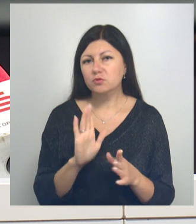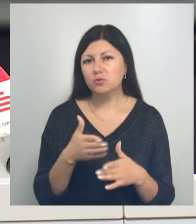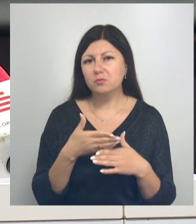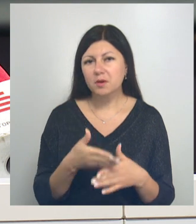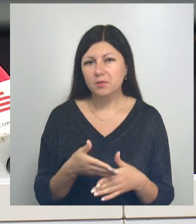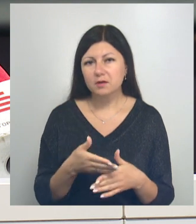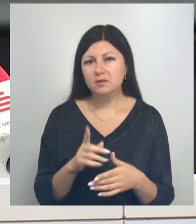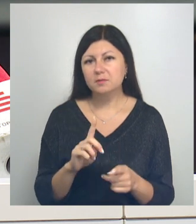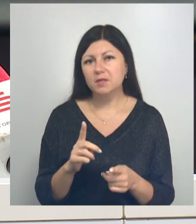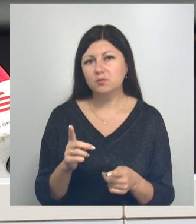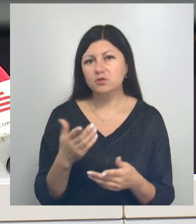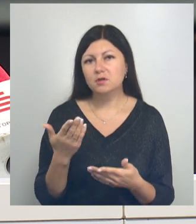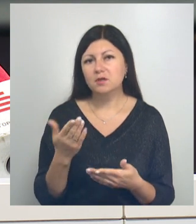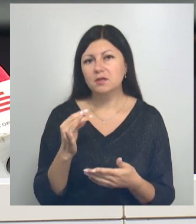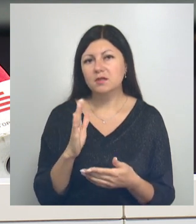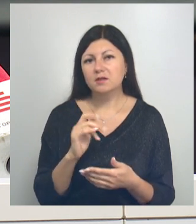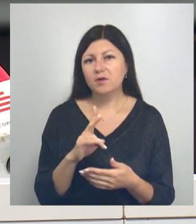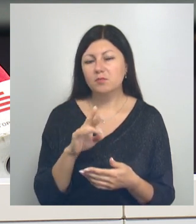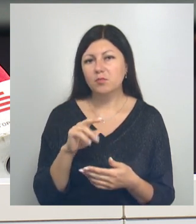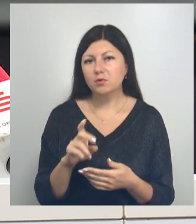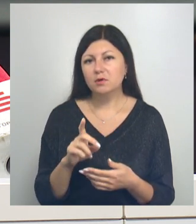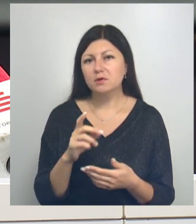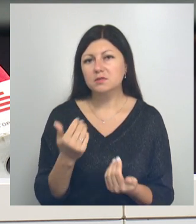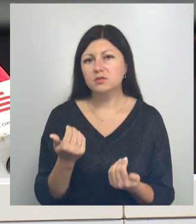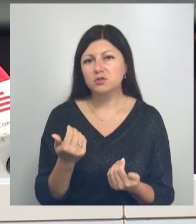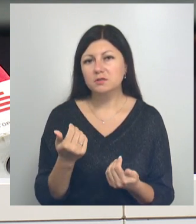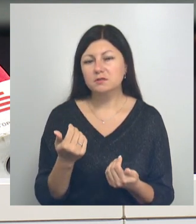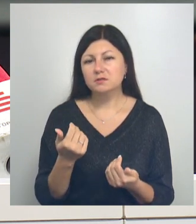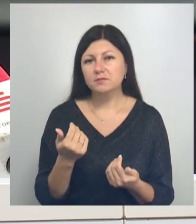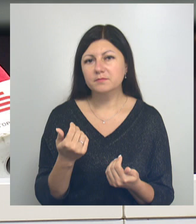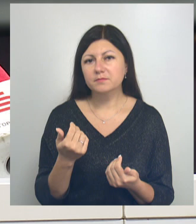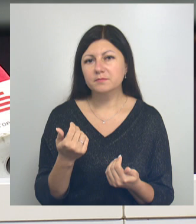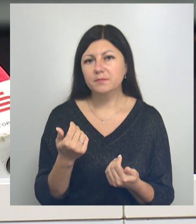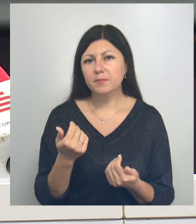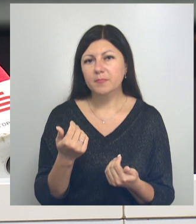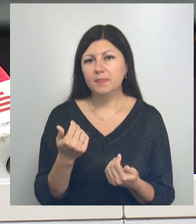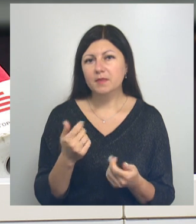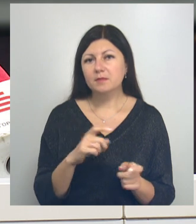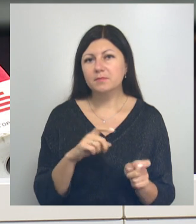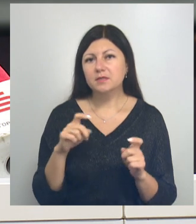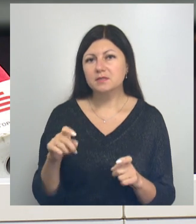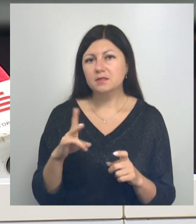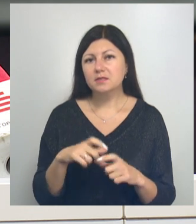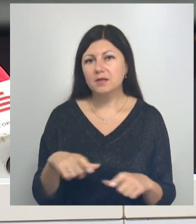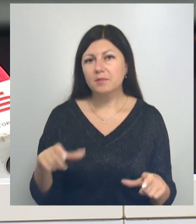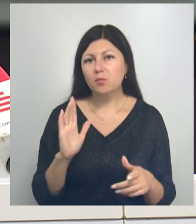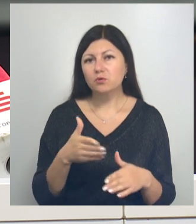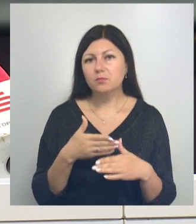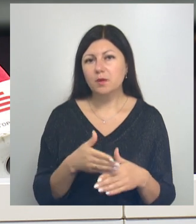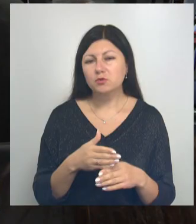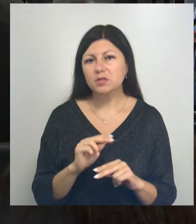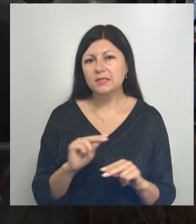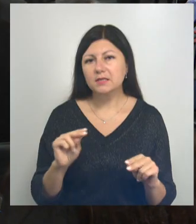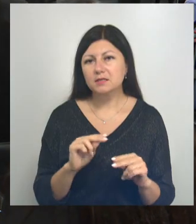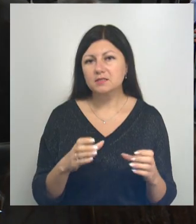Иван Пух сейчас пересел на скамейку и будет помощником тренерского